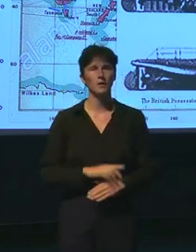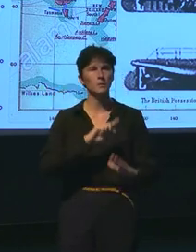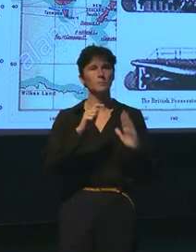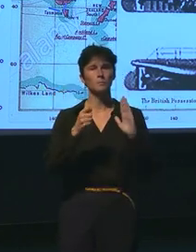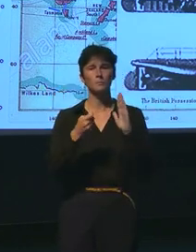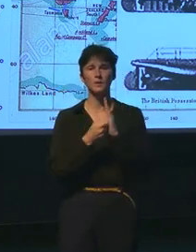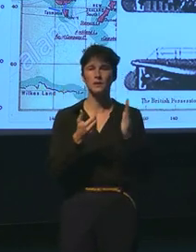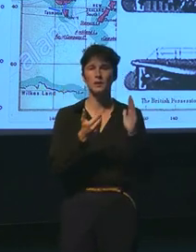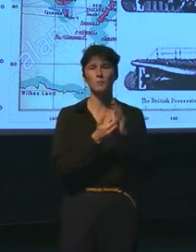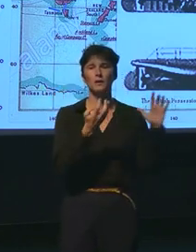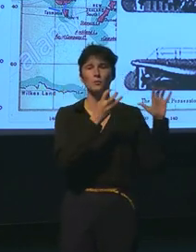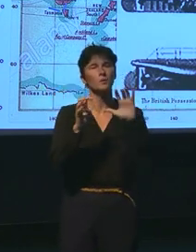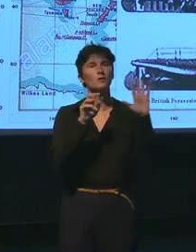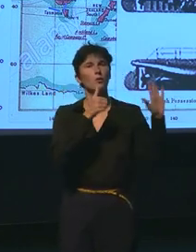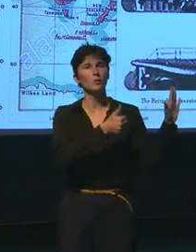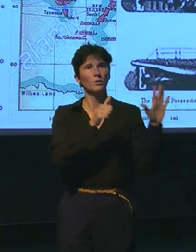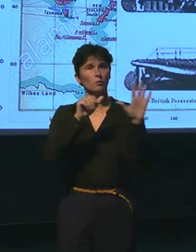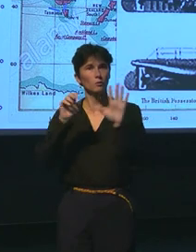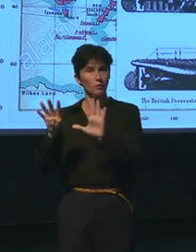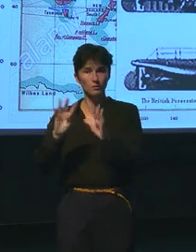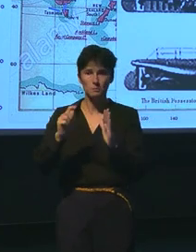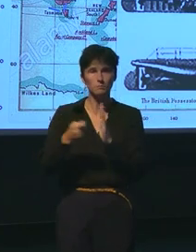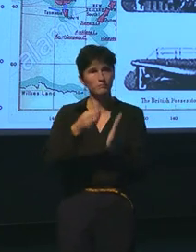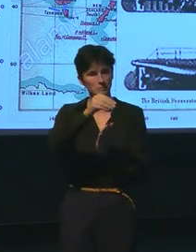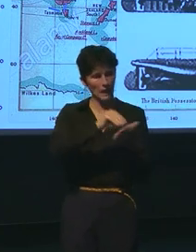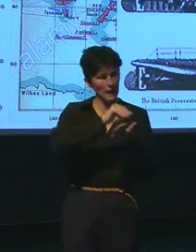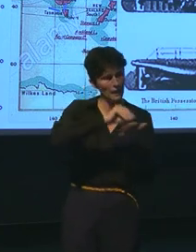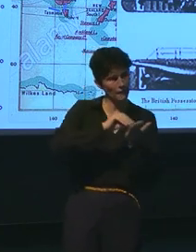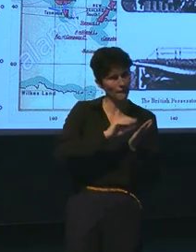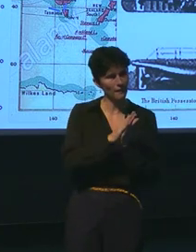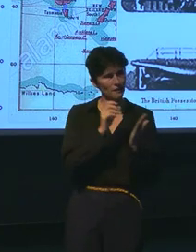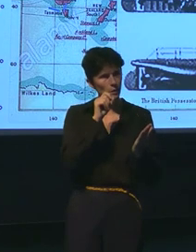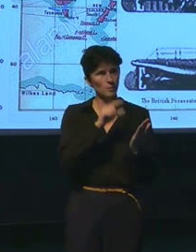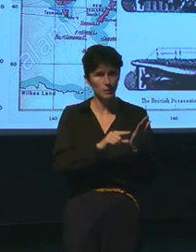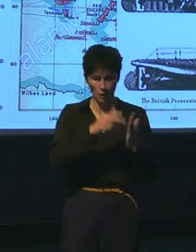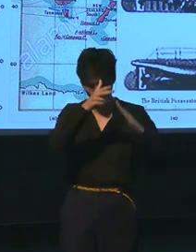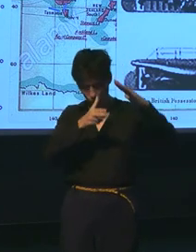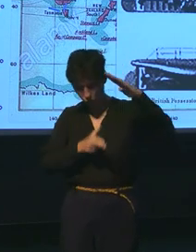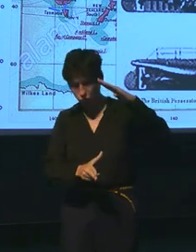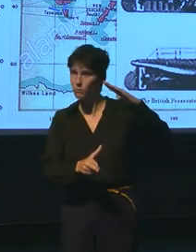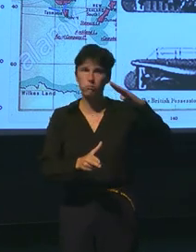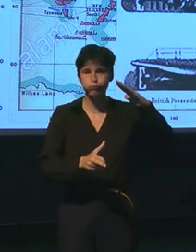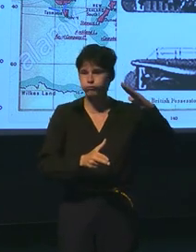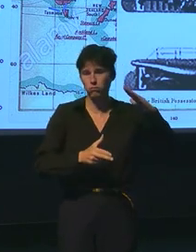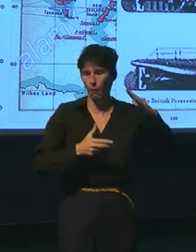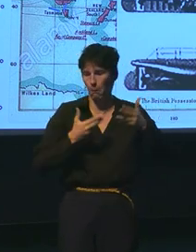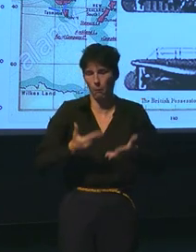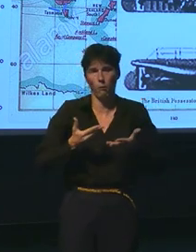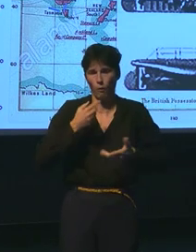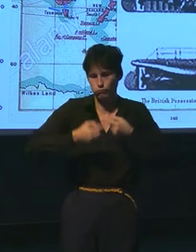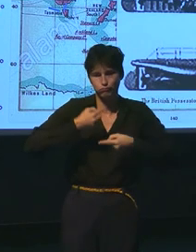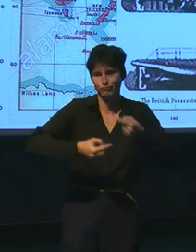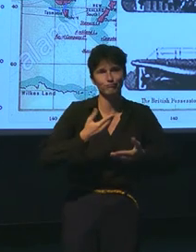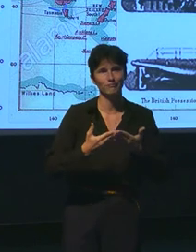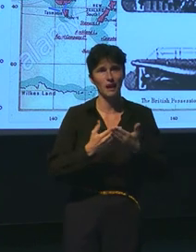en 1869, quand il écrit « Vain vieux sous les mers, la plongée sous-marine était dans l'air de l'Utang, deux ailleurs pendant la guerre de